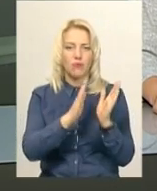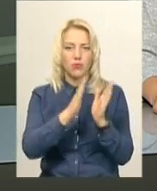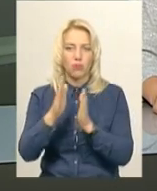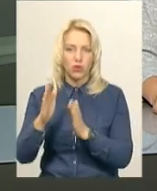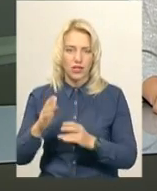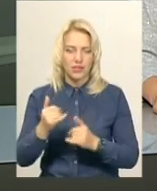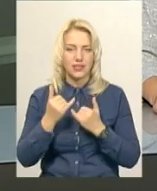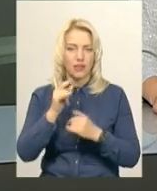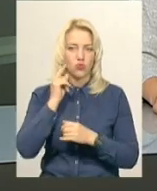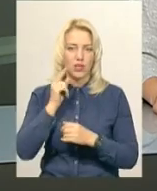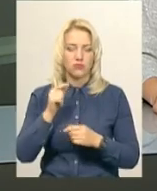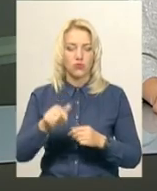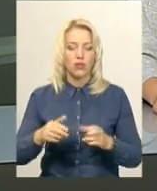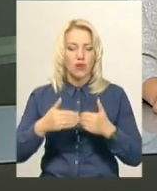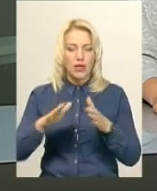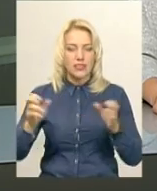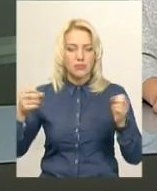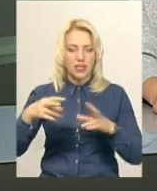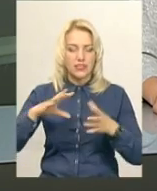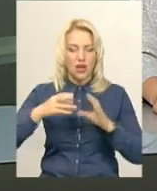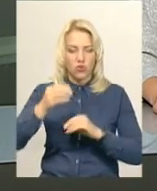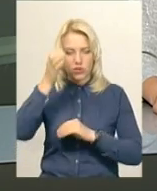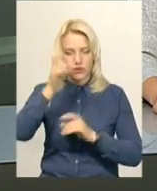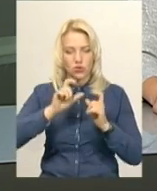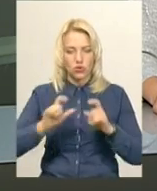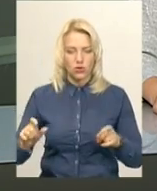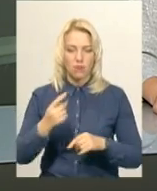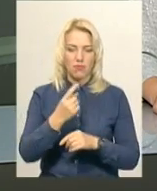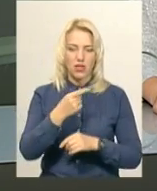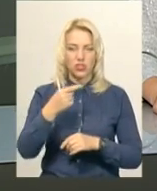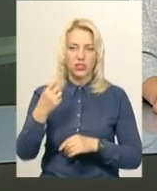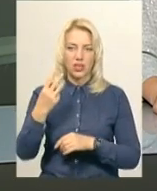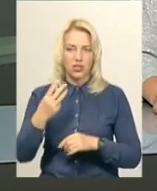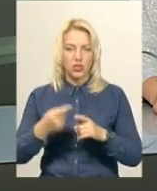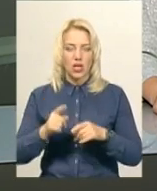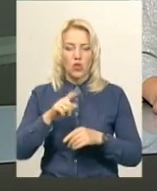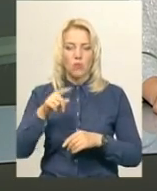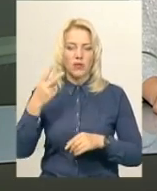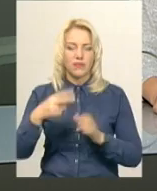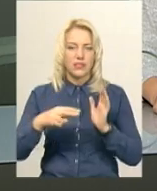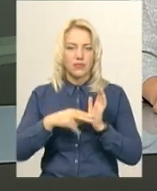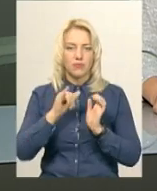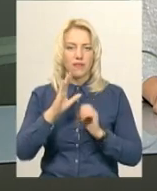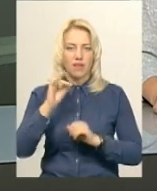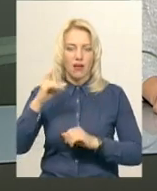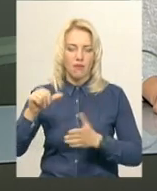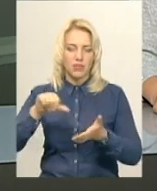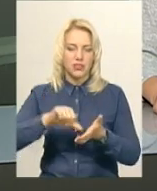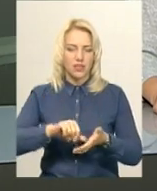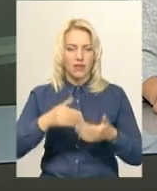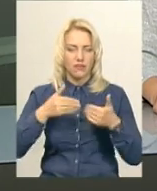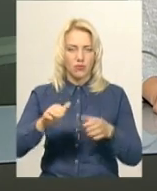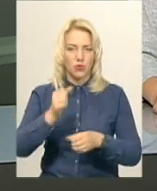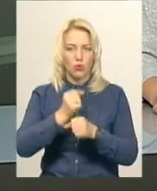випускники спеціалізованої загальноосвітньої школи 1-3 ступенів, номер 27 імені Дмитра Іваха, представляють випускні